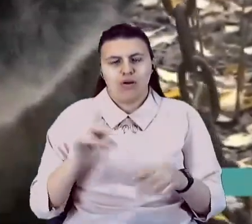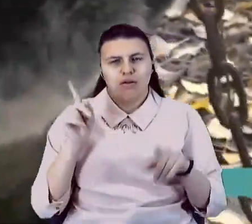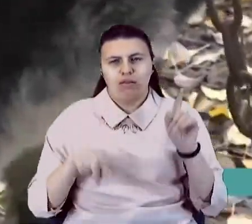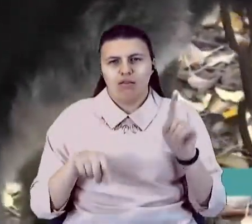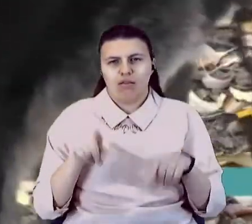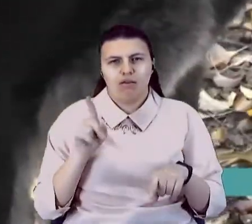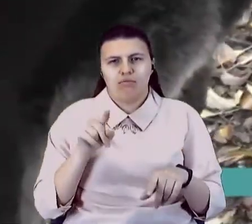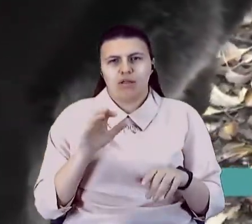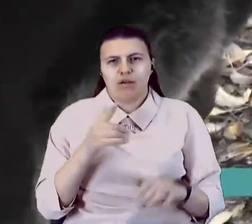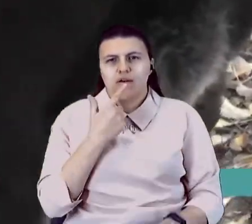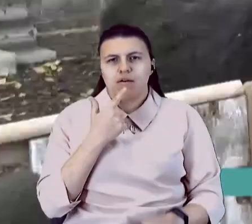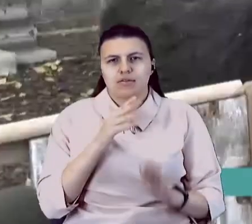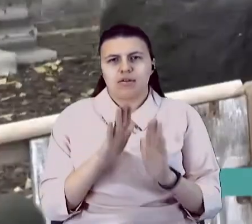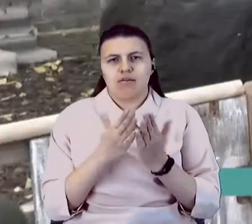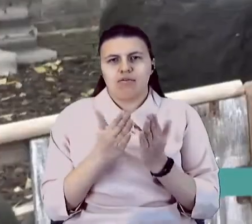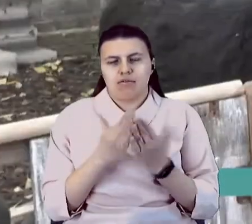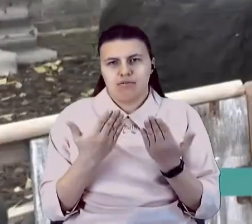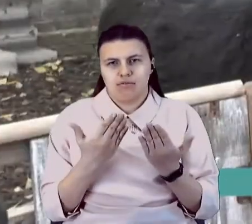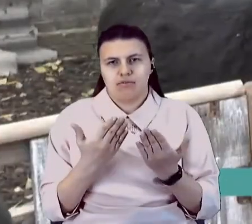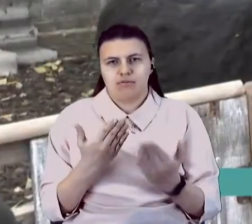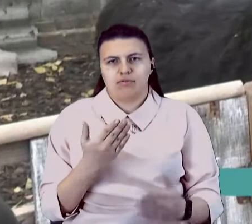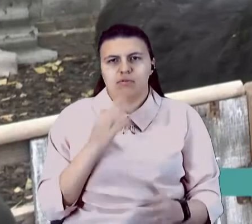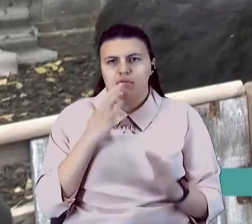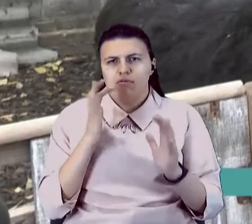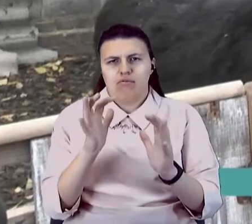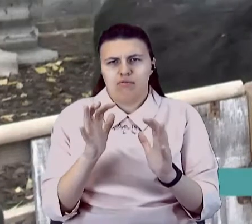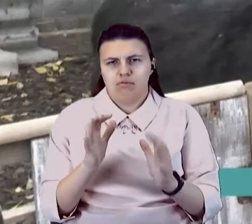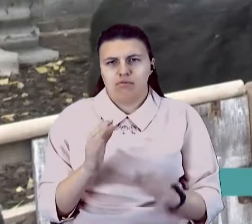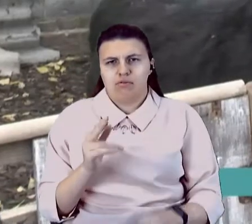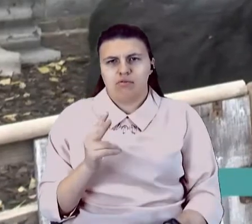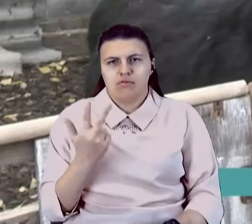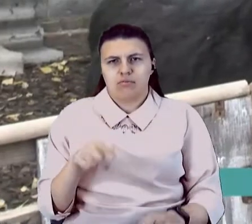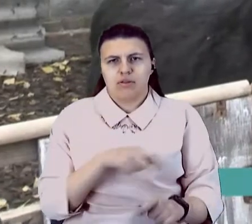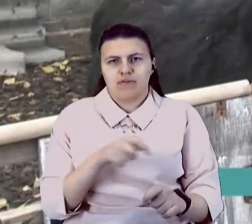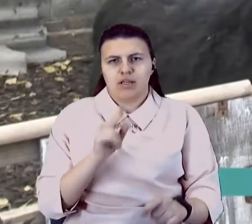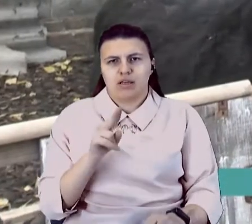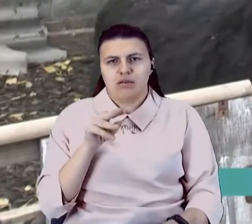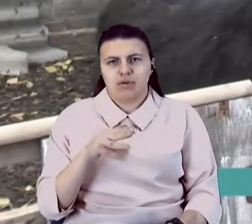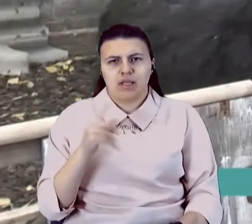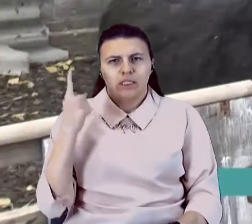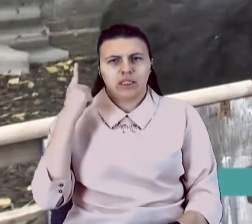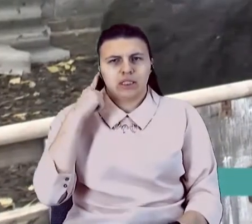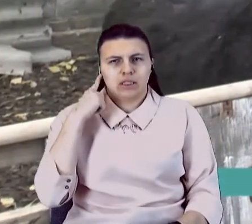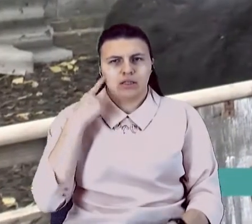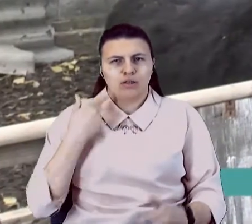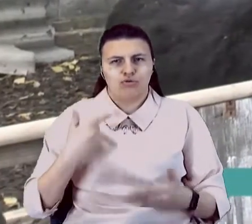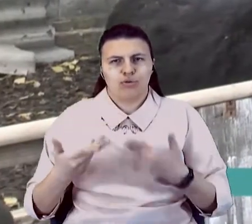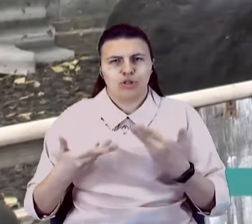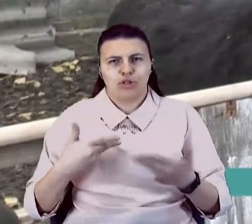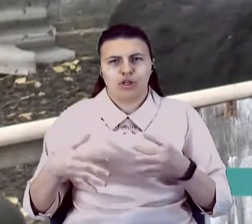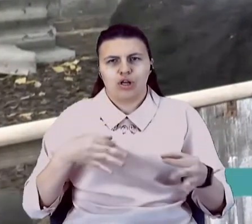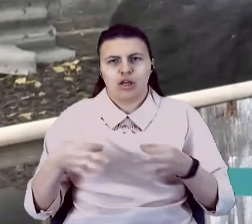занесена в «Красну книгу». Вони за 3,5 кілометри слухають шаги волка. Я ще